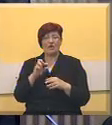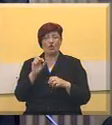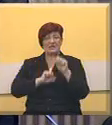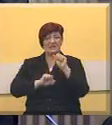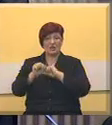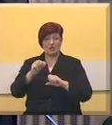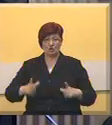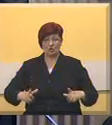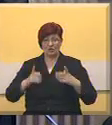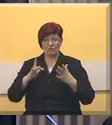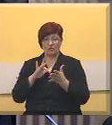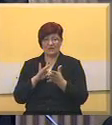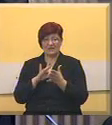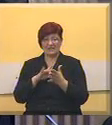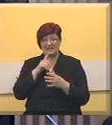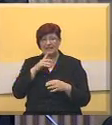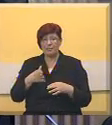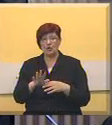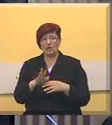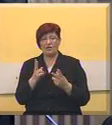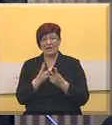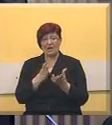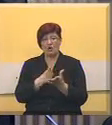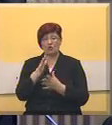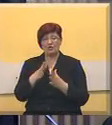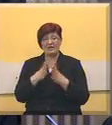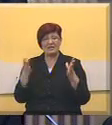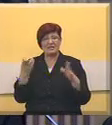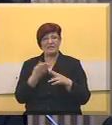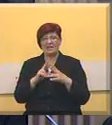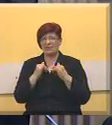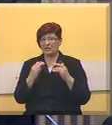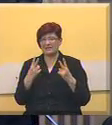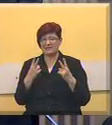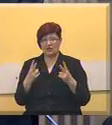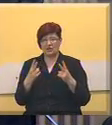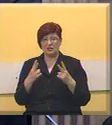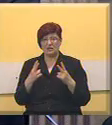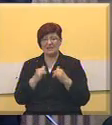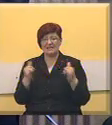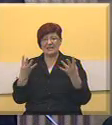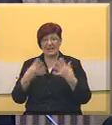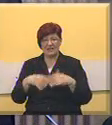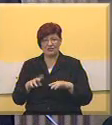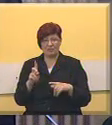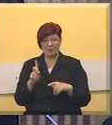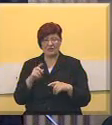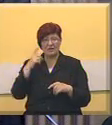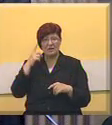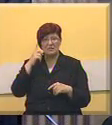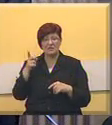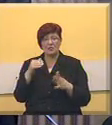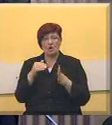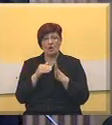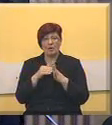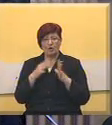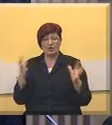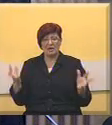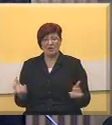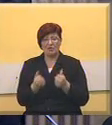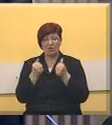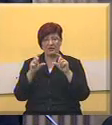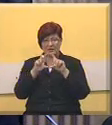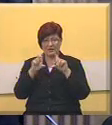životne sredine i poljoprivredi kao grani od najvećeg značaja za razvoj privrede uopšte, smatramo da je neophodno formiranje